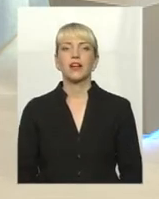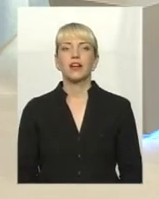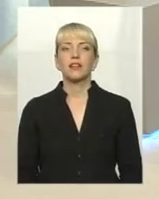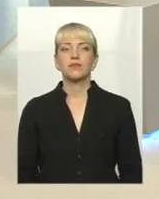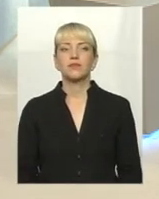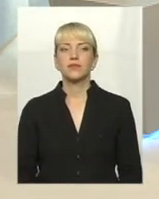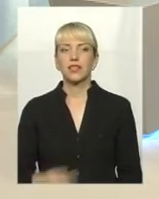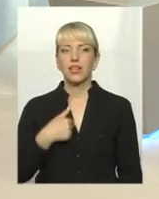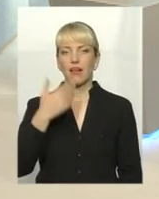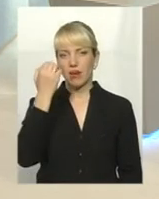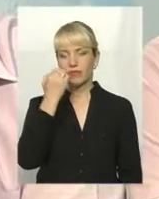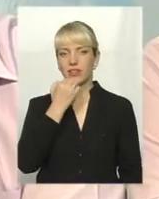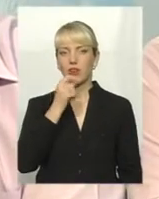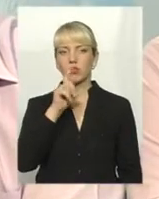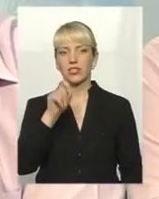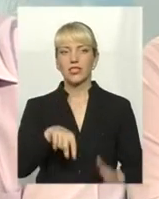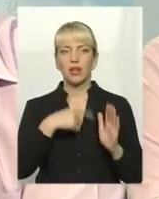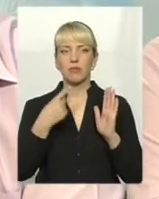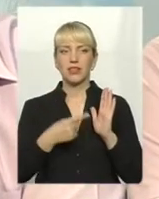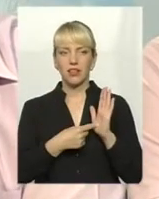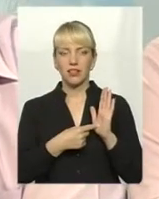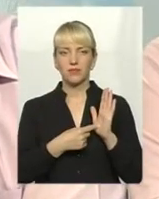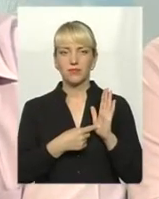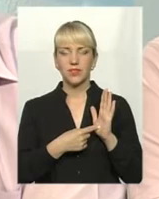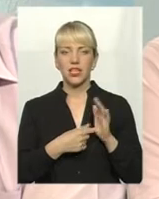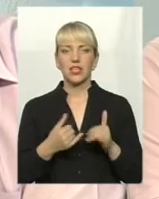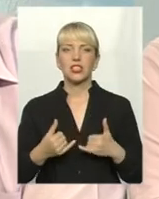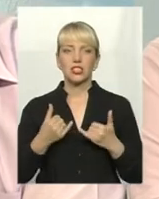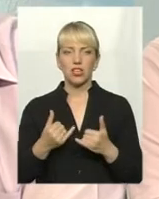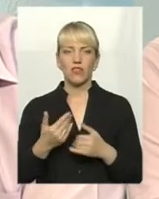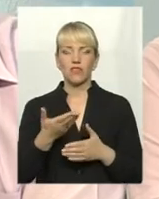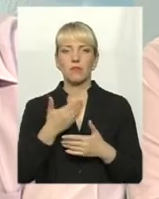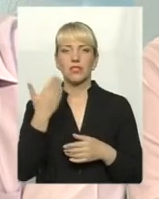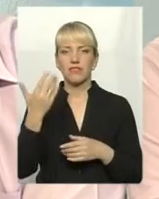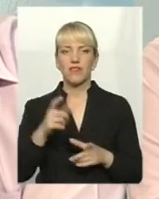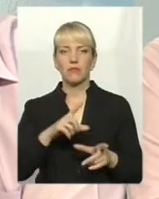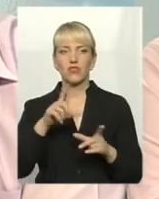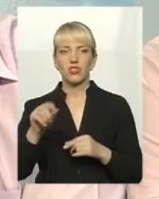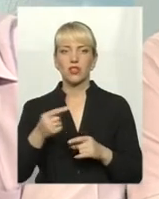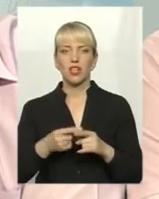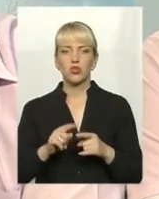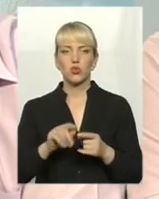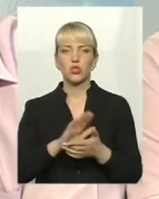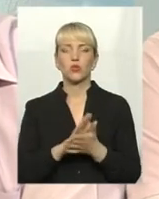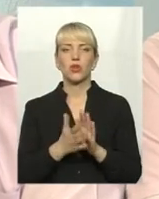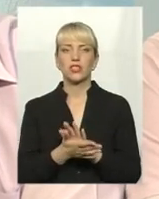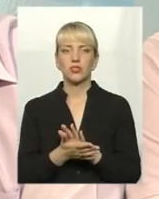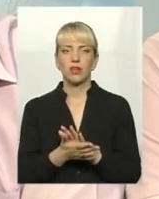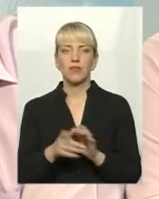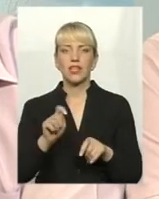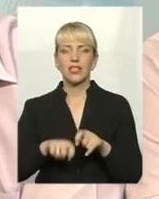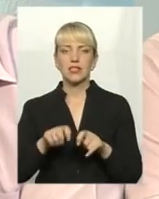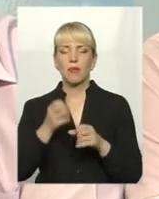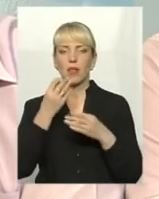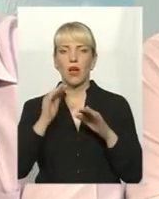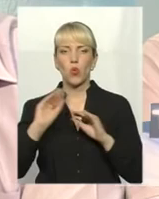зараз прокоментує. Я дякую за запитання. Шановні пане, ми з вами виїжджали на цю ситуацію. Інспекція